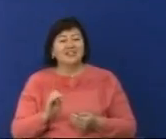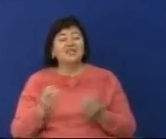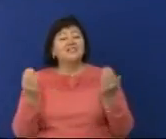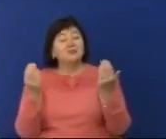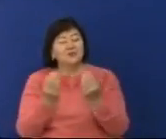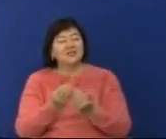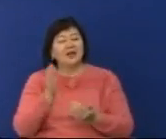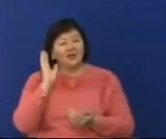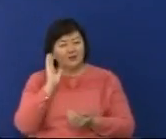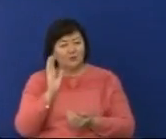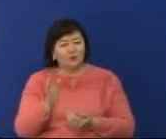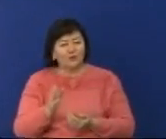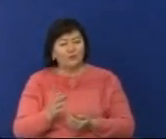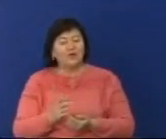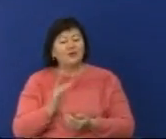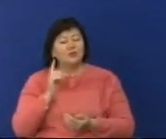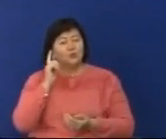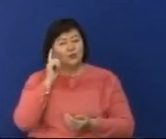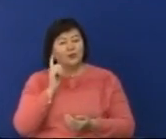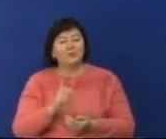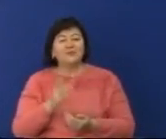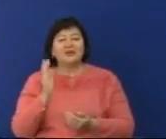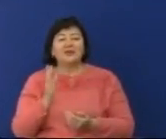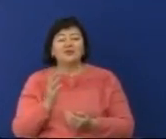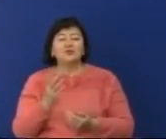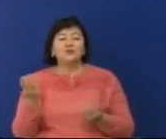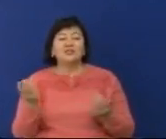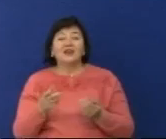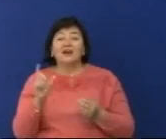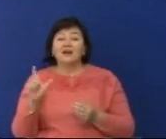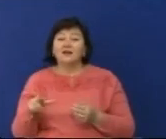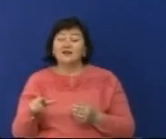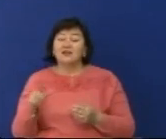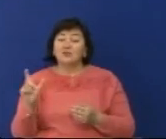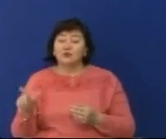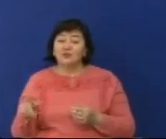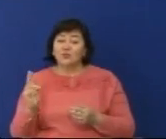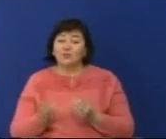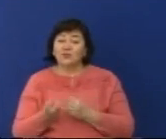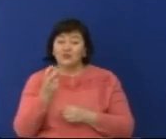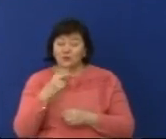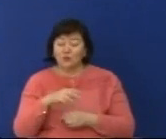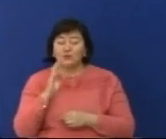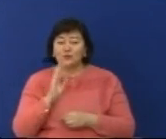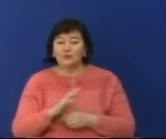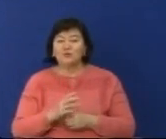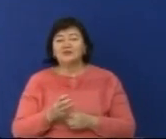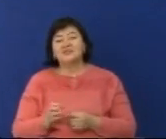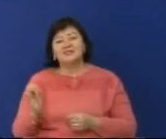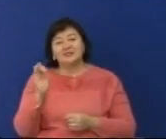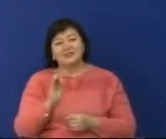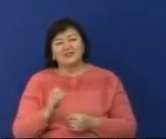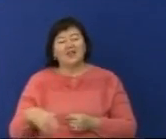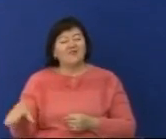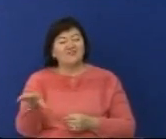таң ғалдырамыз деп өміттенеміз. Әзірге көрермен үшін кейбірі құпия болып қалмақ. Ата бөтірлігі барлық үш